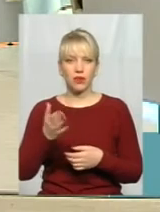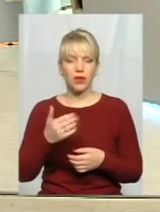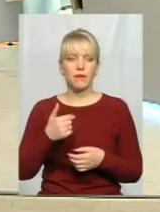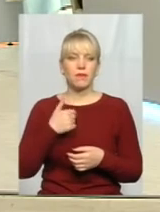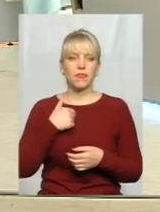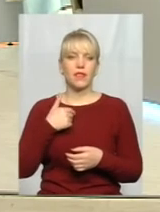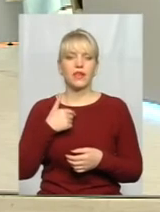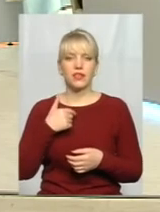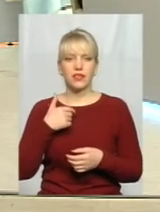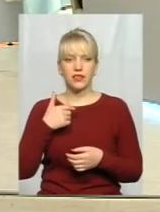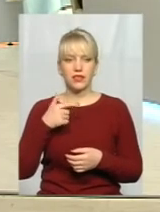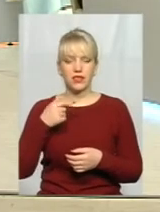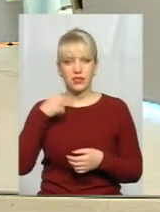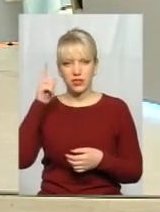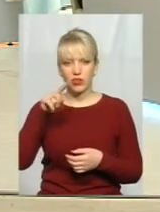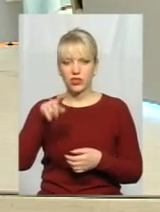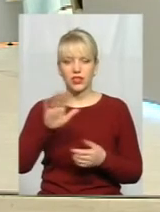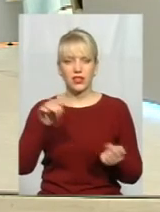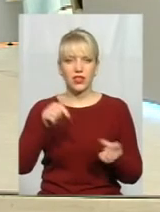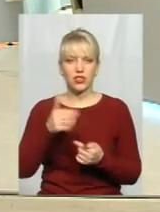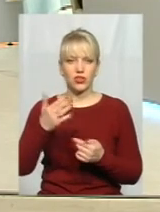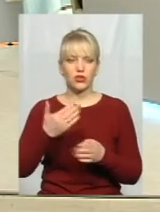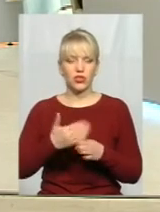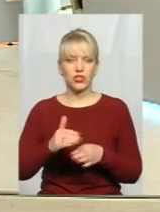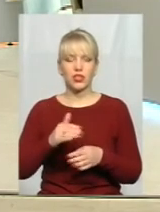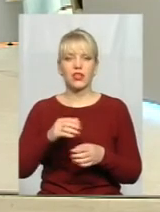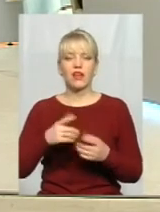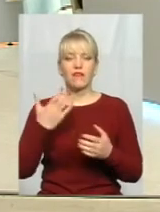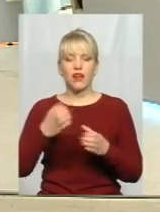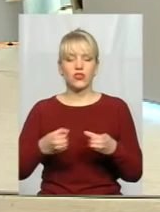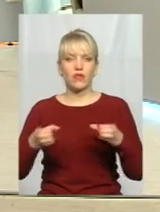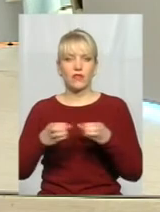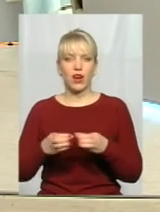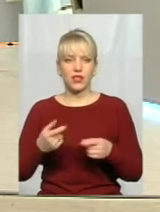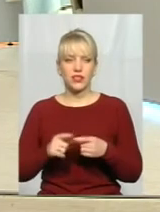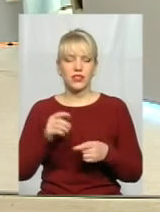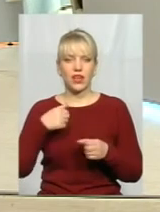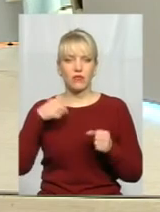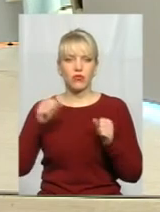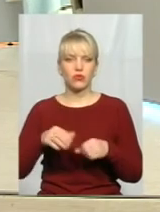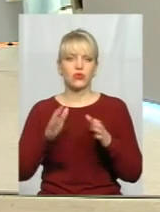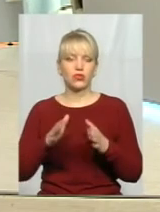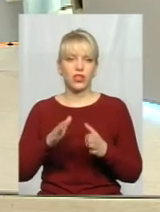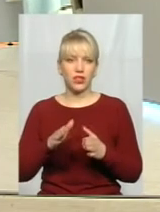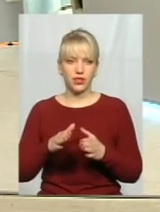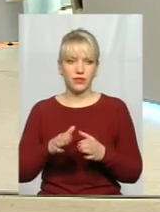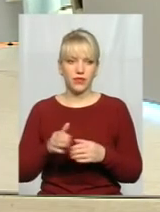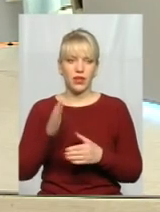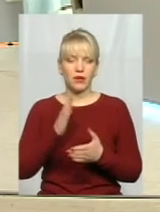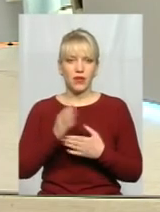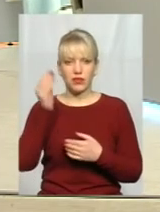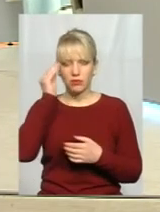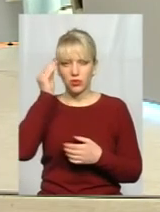не належиш до тої частини фракції вашої. Але я можу тільки, скажімо так, мати